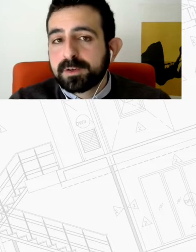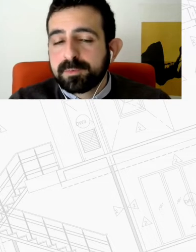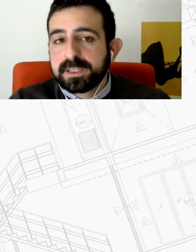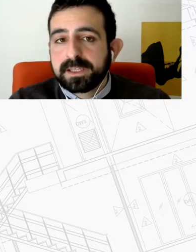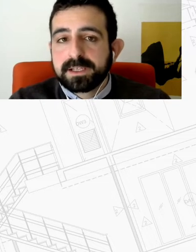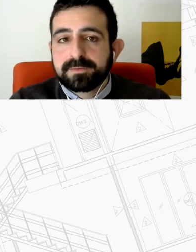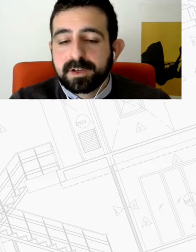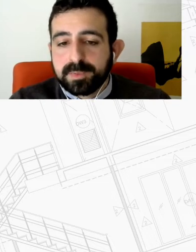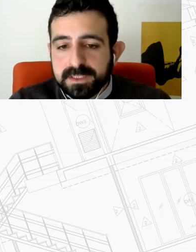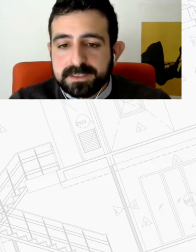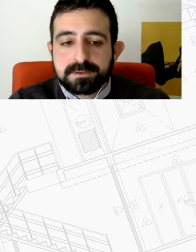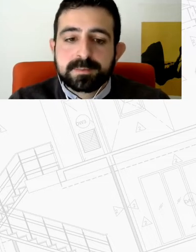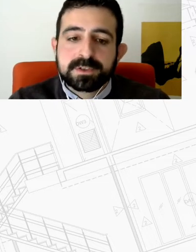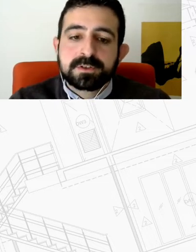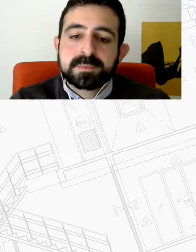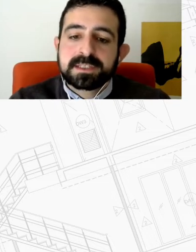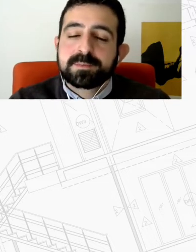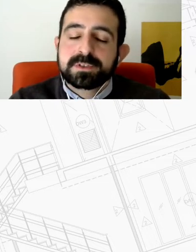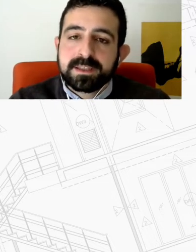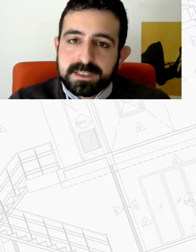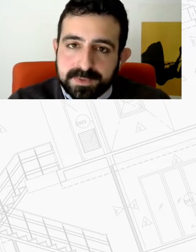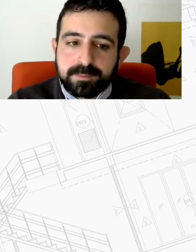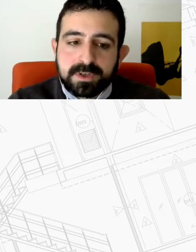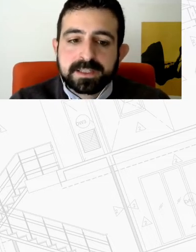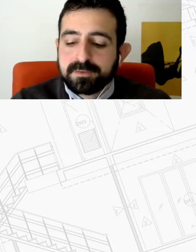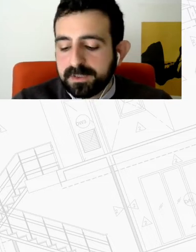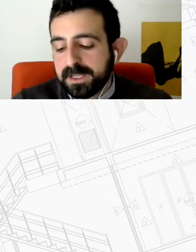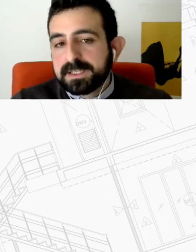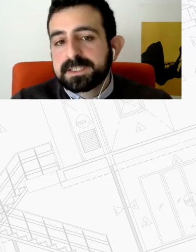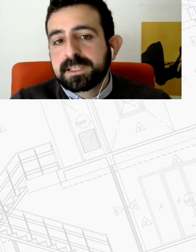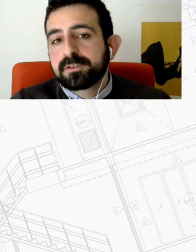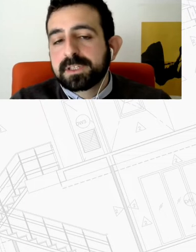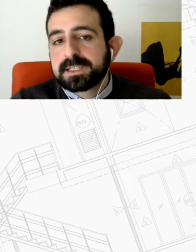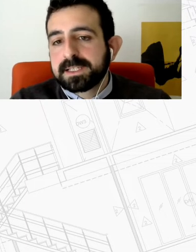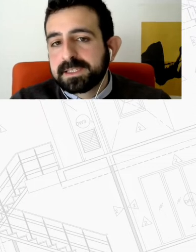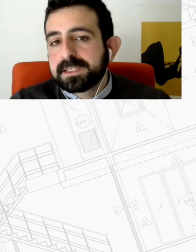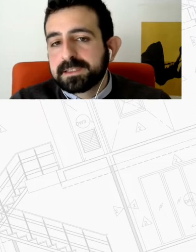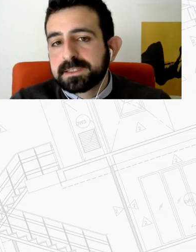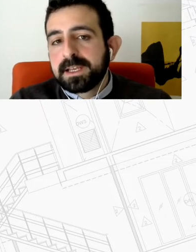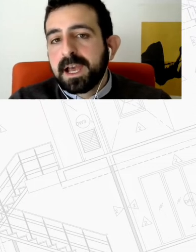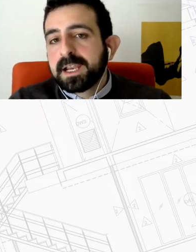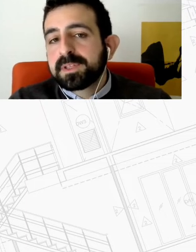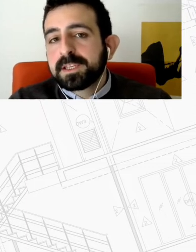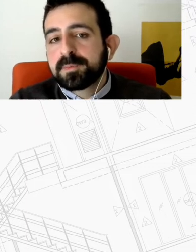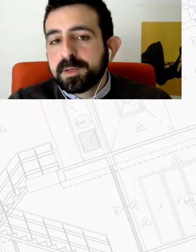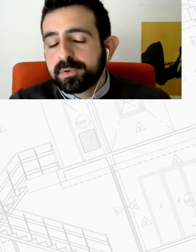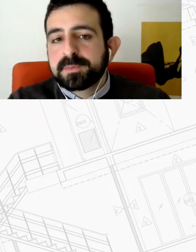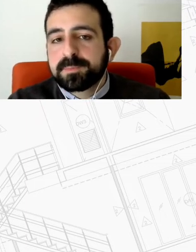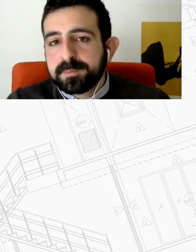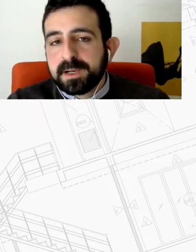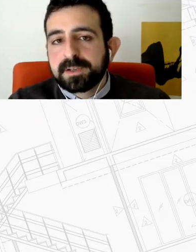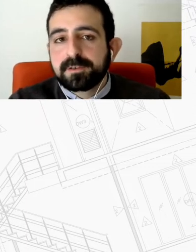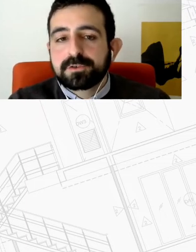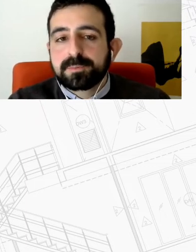χώρες που έχουμε και ανακεφαλοποίηση στο τραπεζό να μετατρέψουν τα άδεια σπίτια που κατέχουν σε κοινωνικές κατοικίες αν επιχειρήσουμε μία